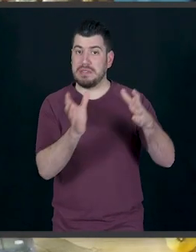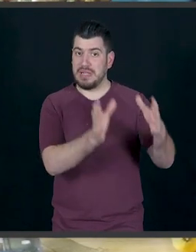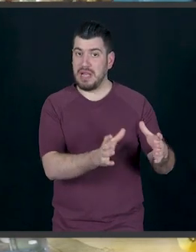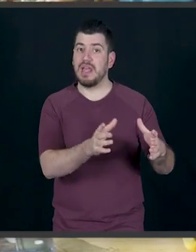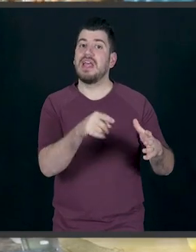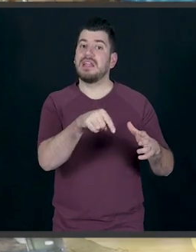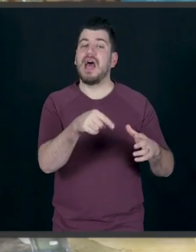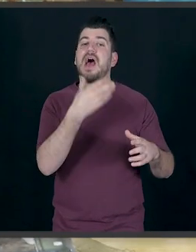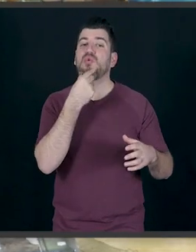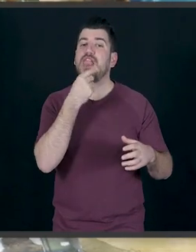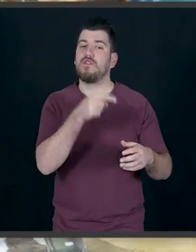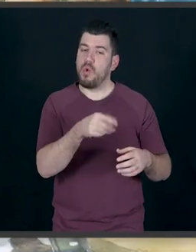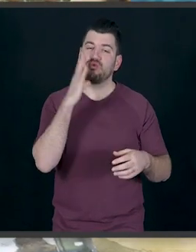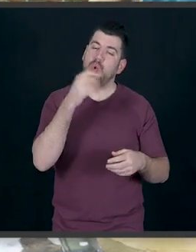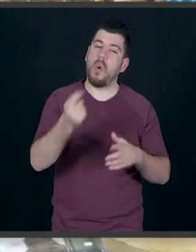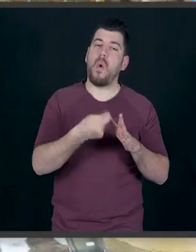ομελέτα να φάω.